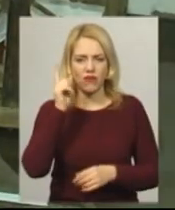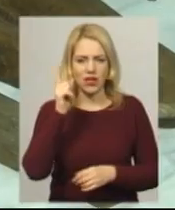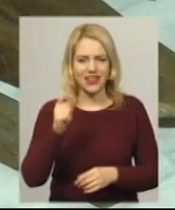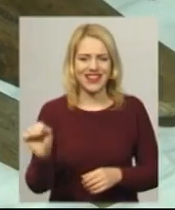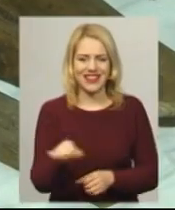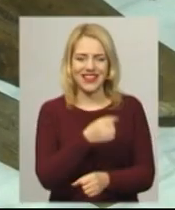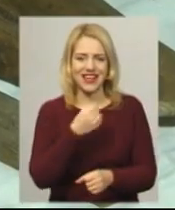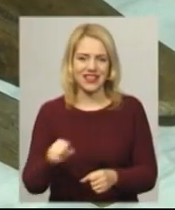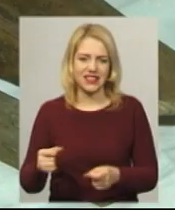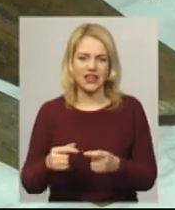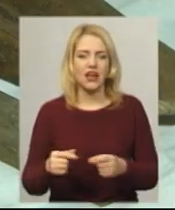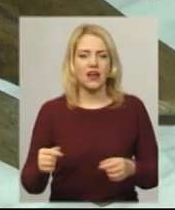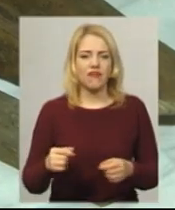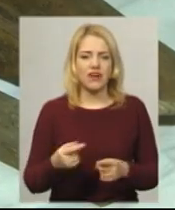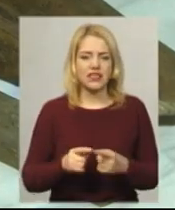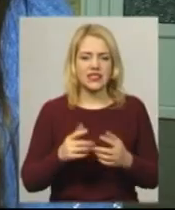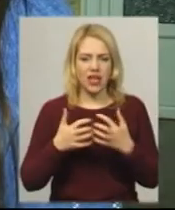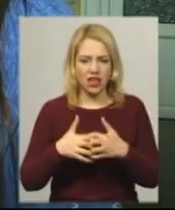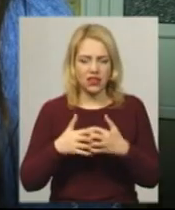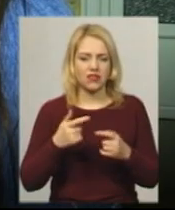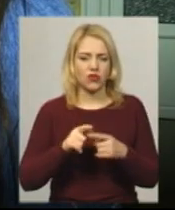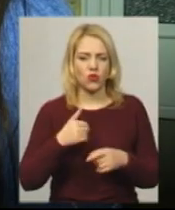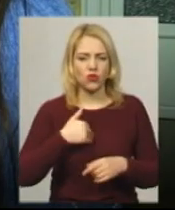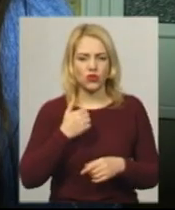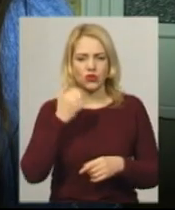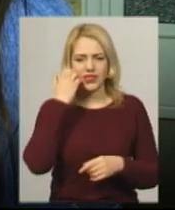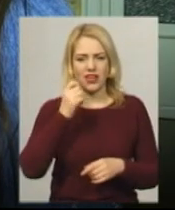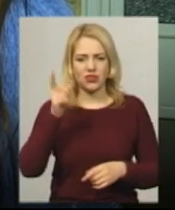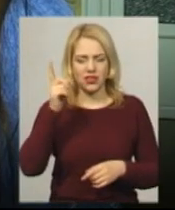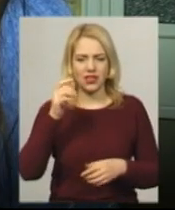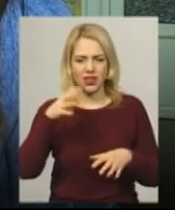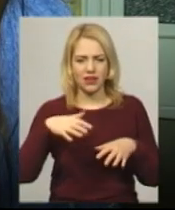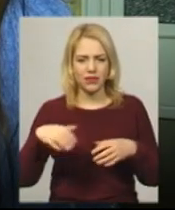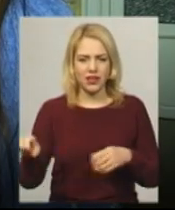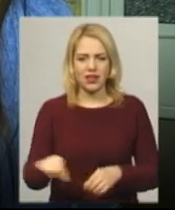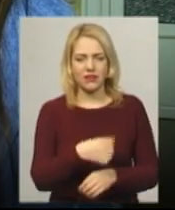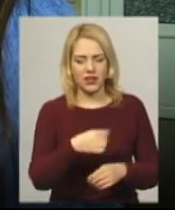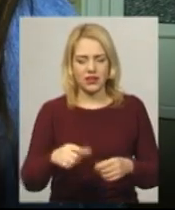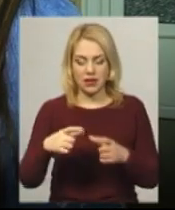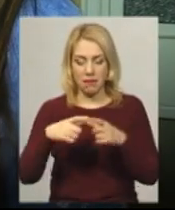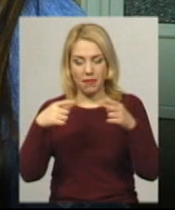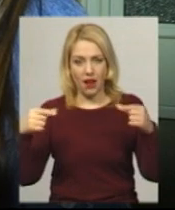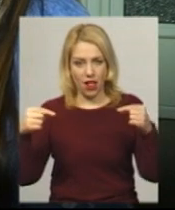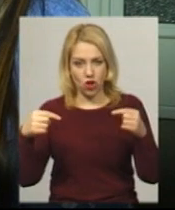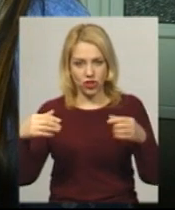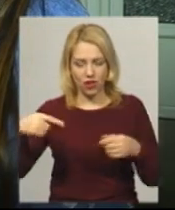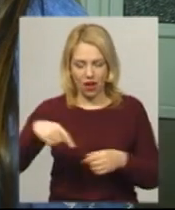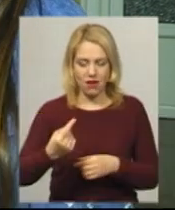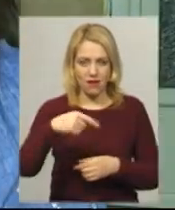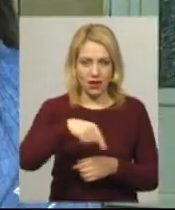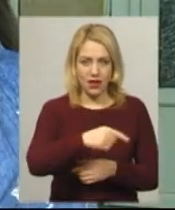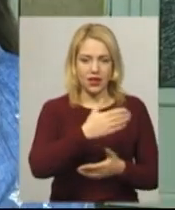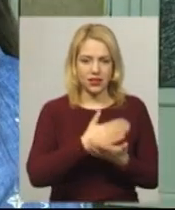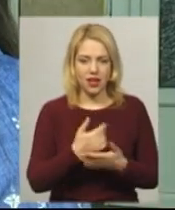на якому мріє спробувати працювати. Я дуже хочу старовинний ткацький верстат. От прялочка в мене є, а верстата немає. То я вже всім